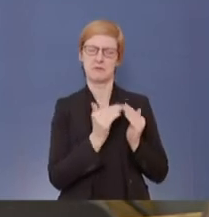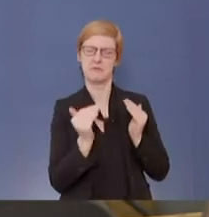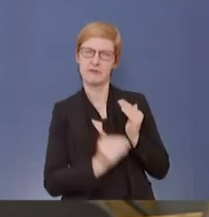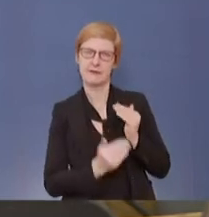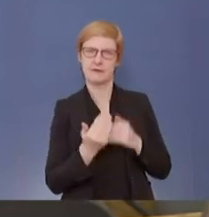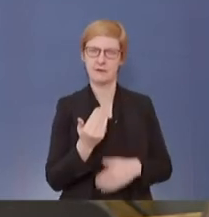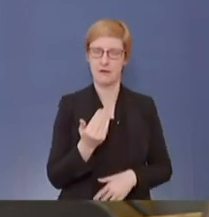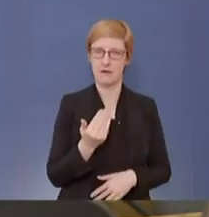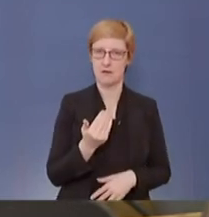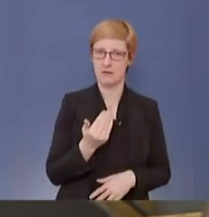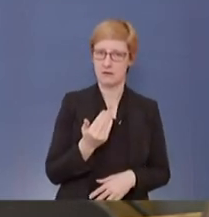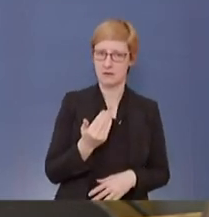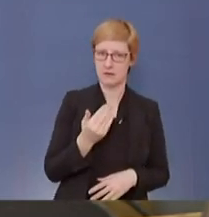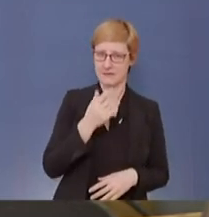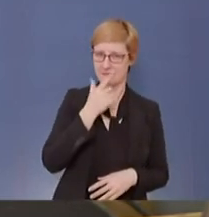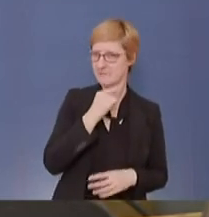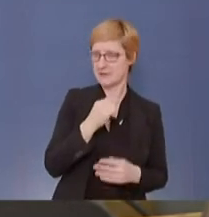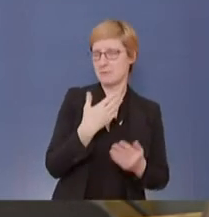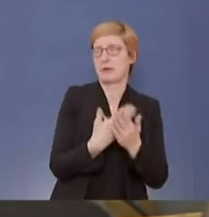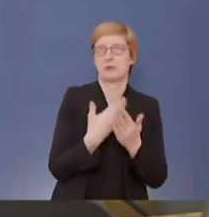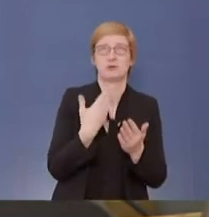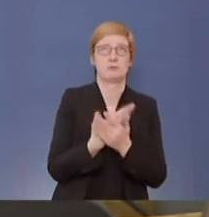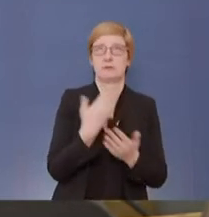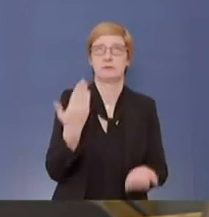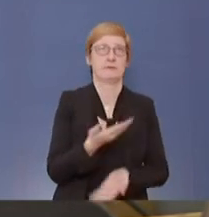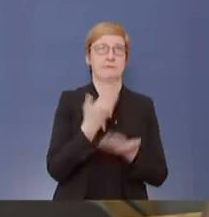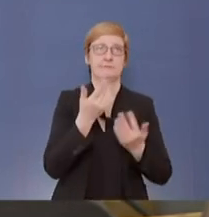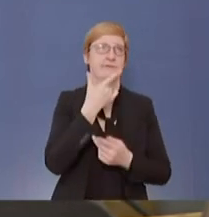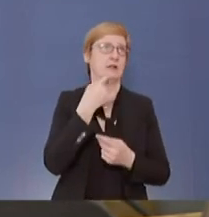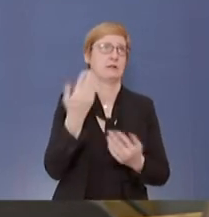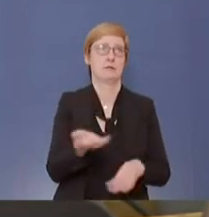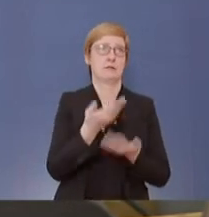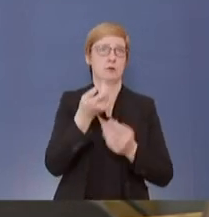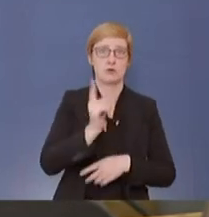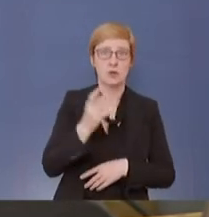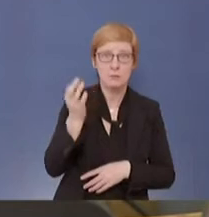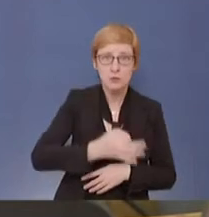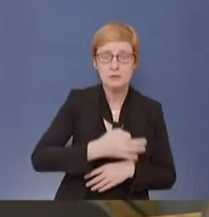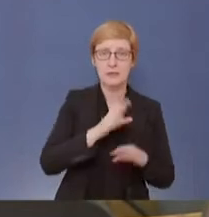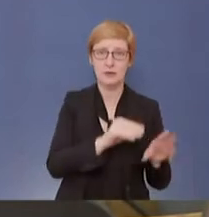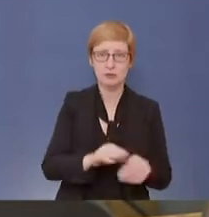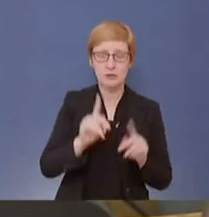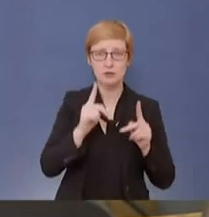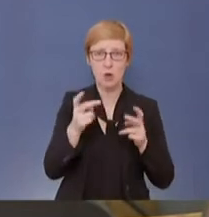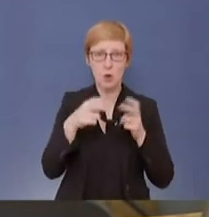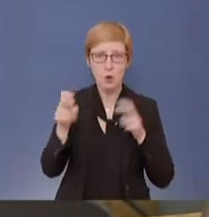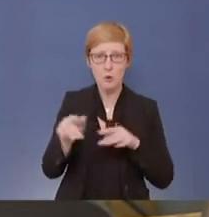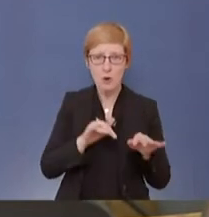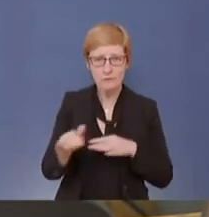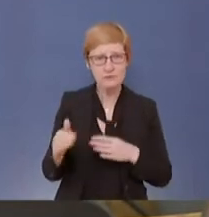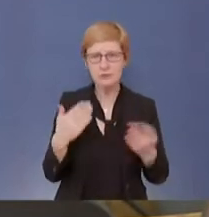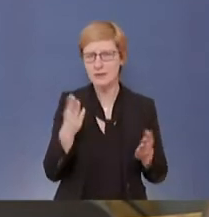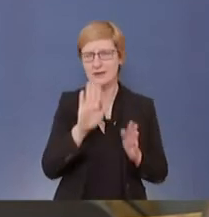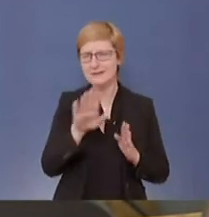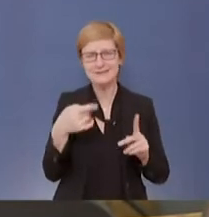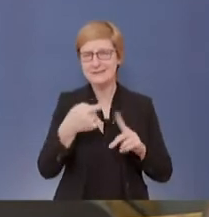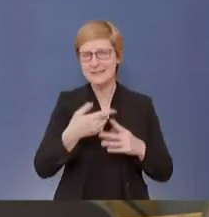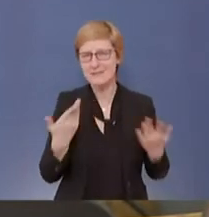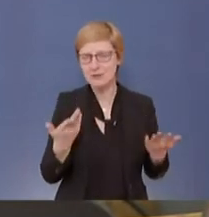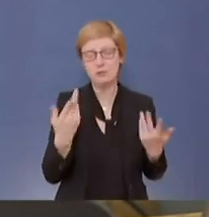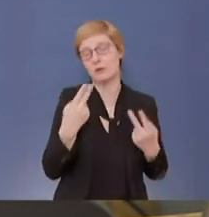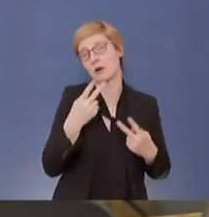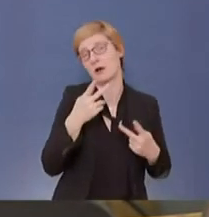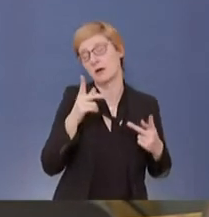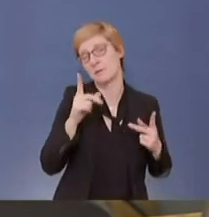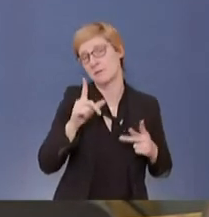Haben Sie denn überhaupt eine Zielgröße? Also ist Ihre Zielgröße 100 Prozent der Angestellten im Homeoffice oder 50